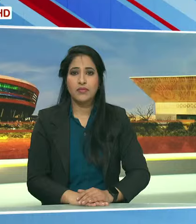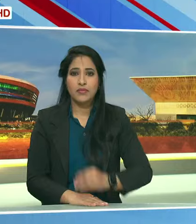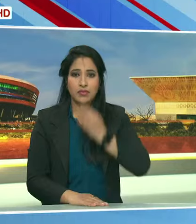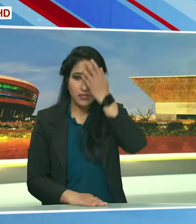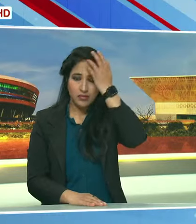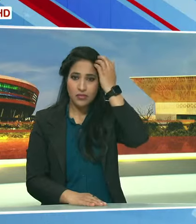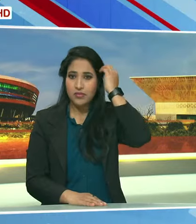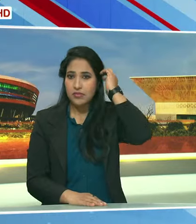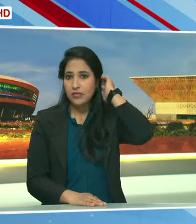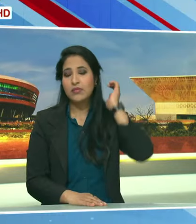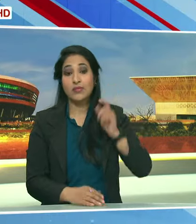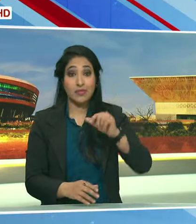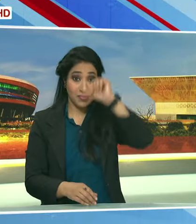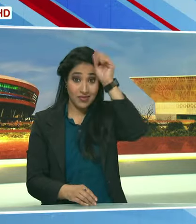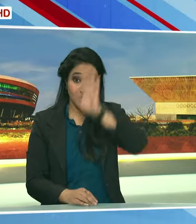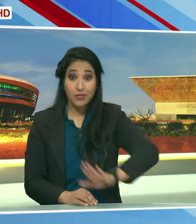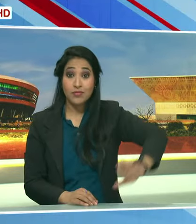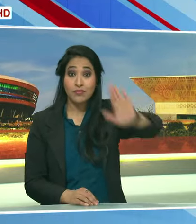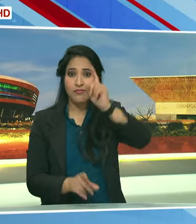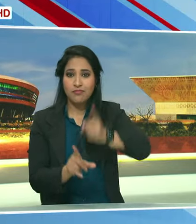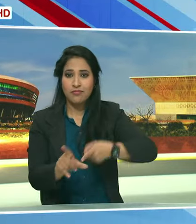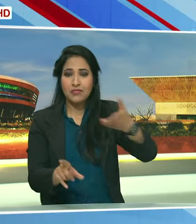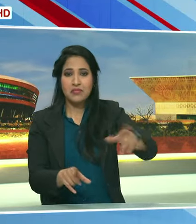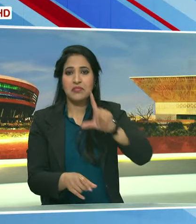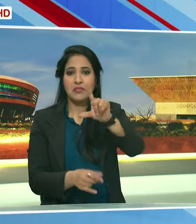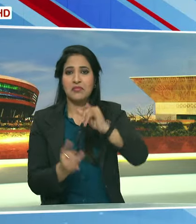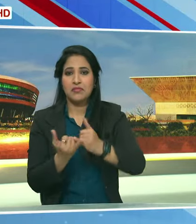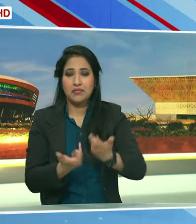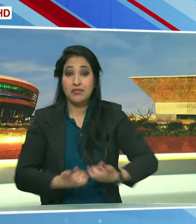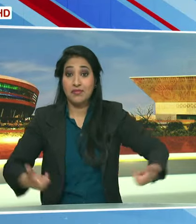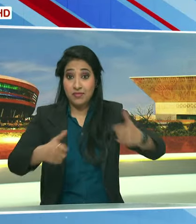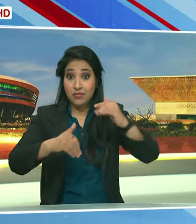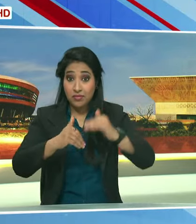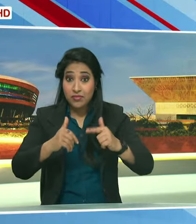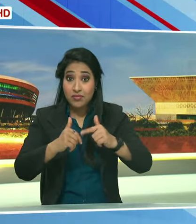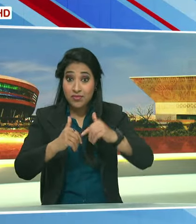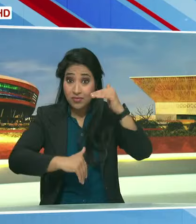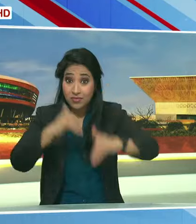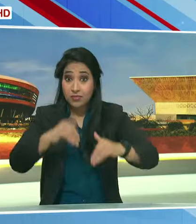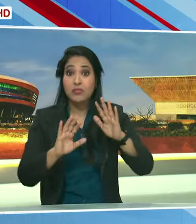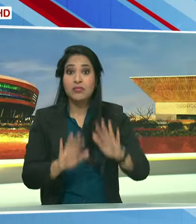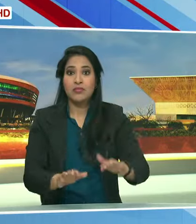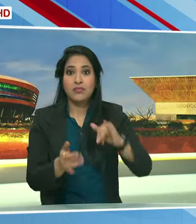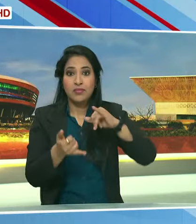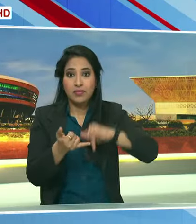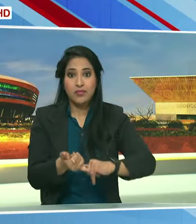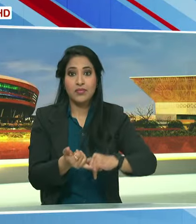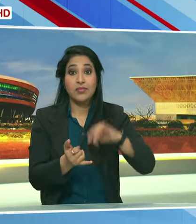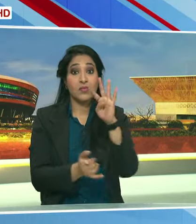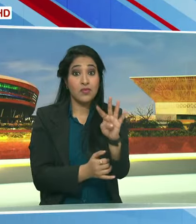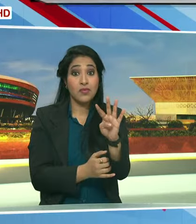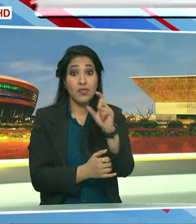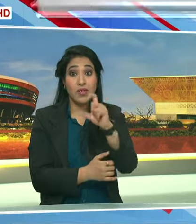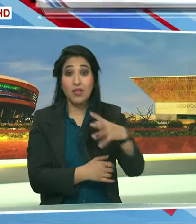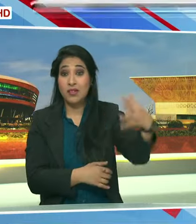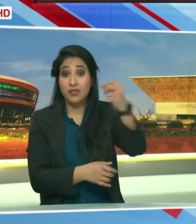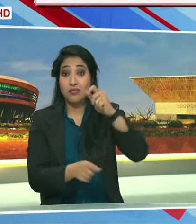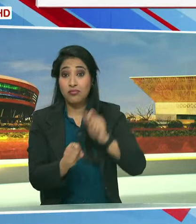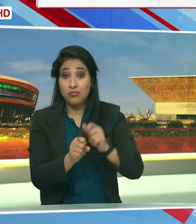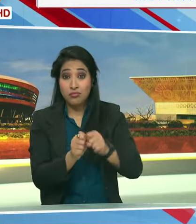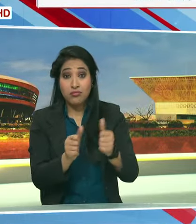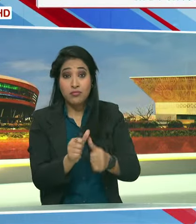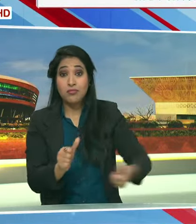देश में इस साल लोगसरभा चुनाव होने वाले हैं S4 Capital के कारिकारिया ध्यक्ष